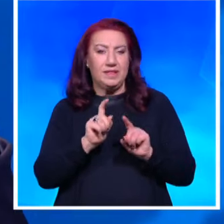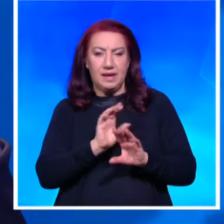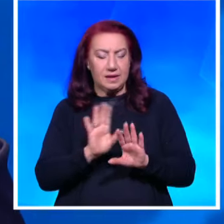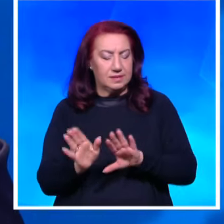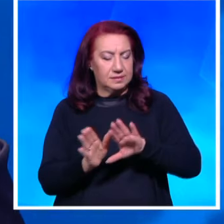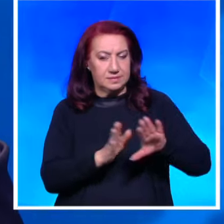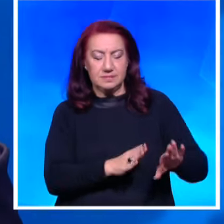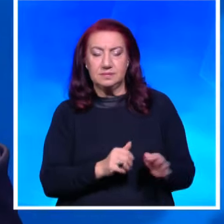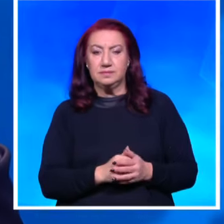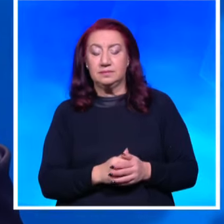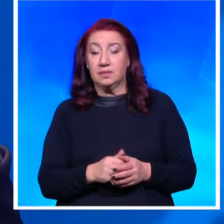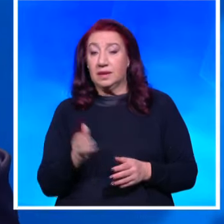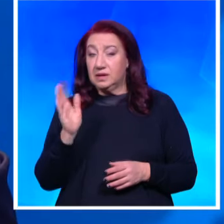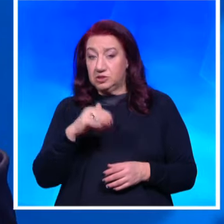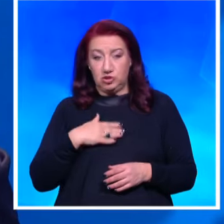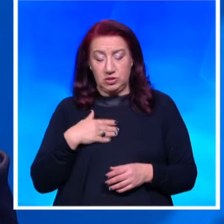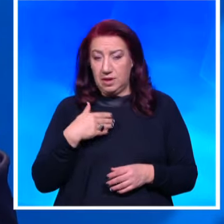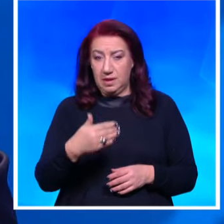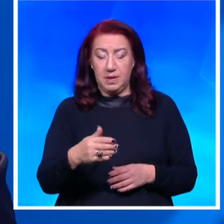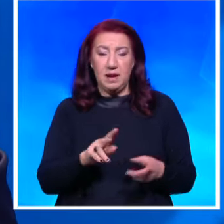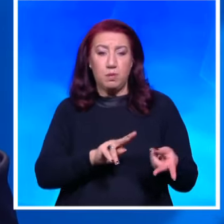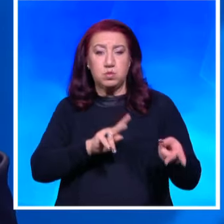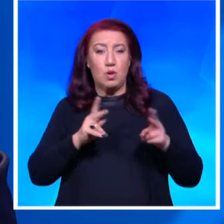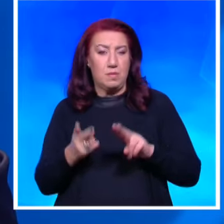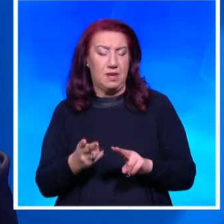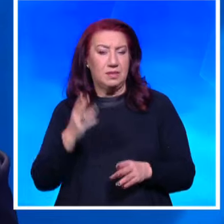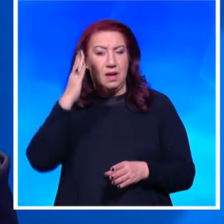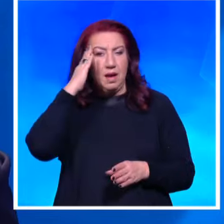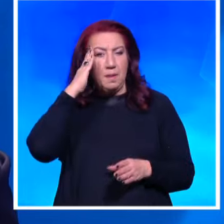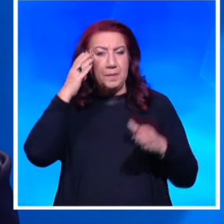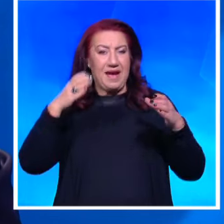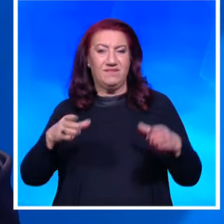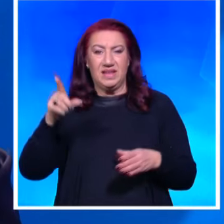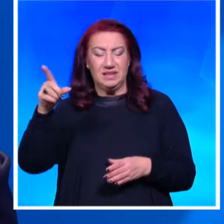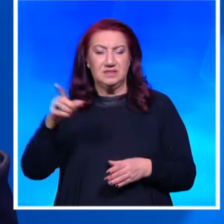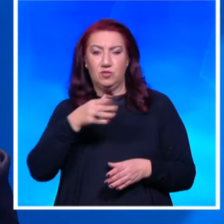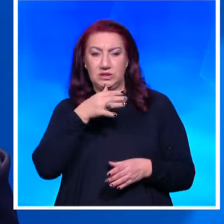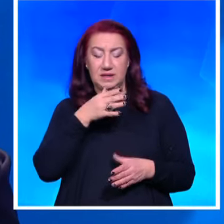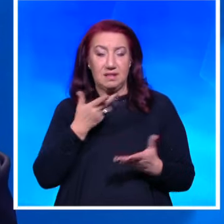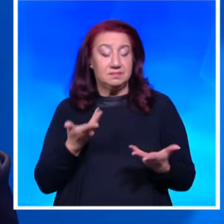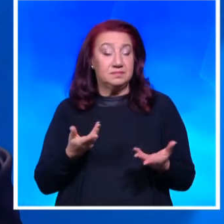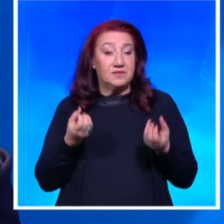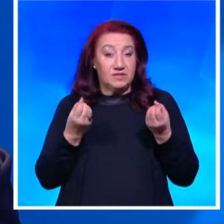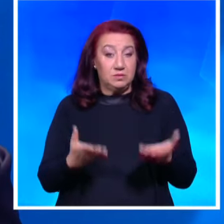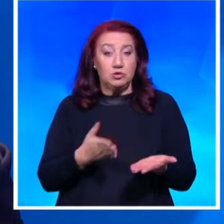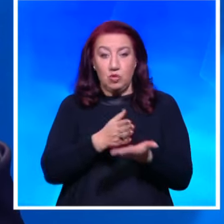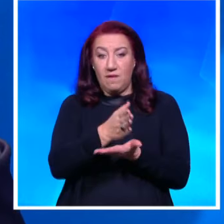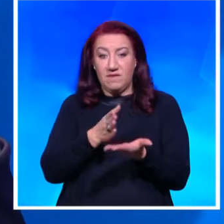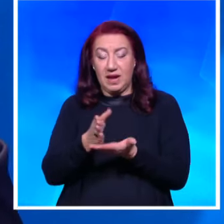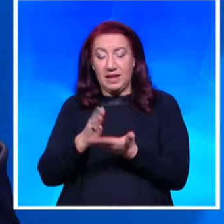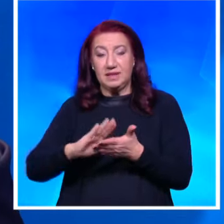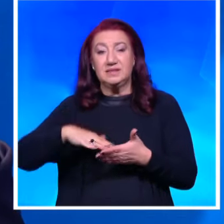Ще има ли промени в правителството на Израел и какви са възможните варианти за следвоенното възстановяване на газа?